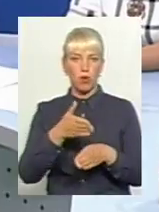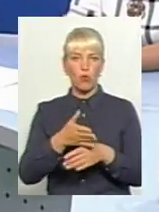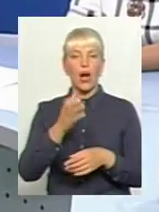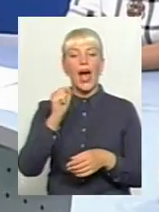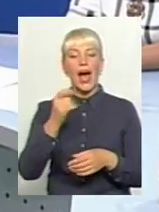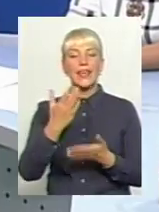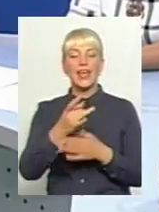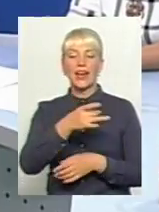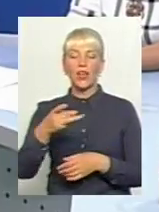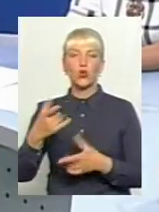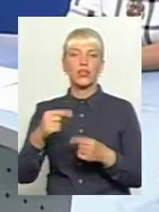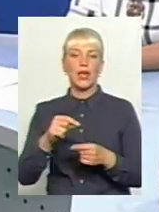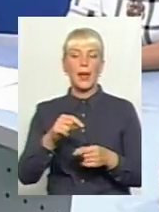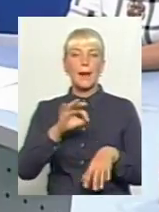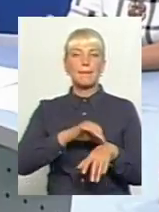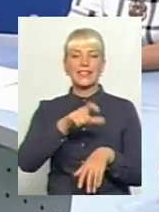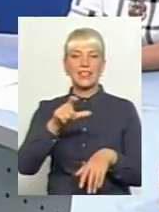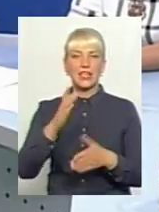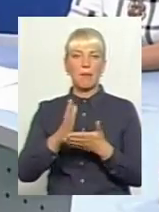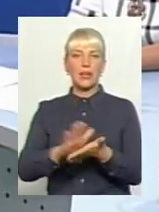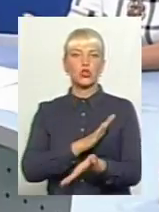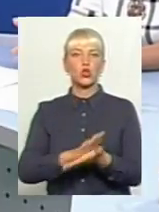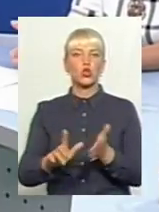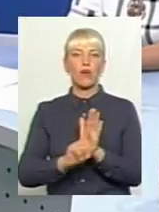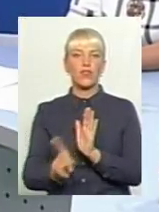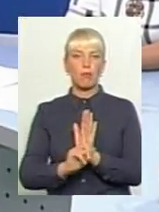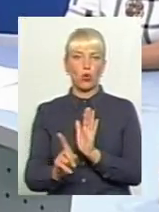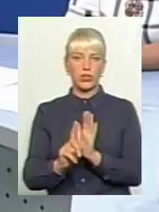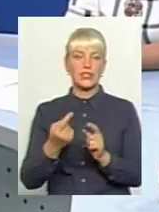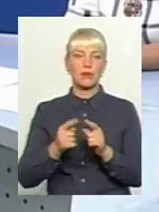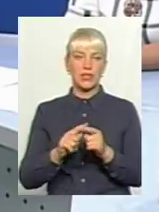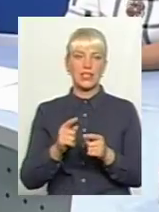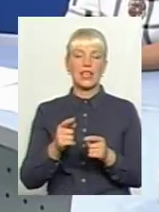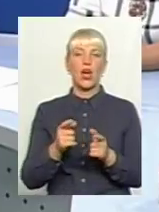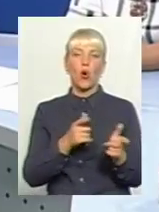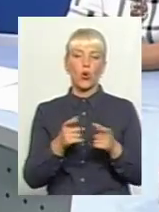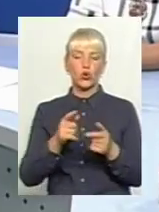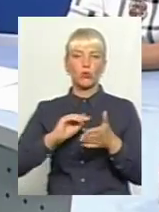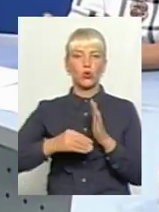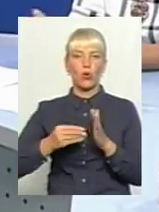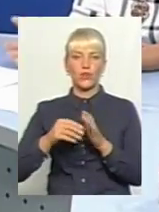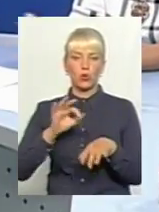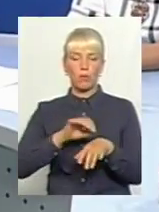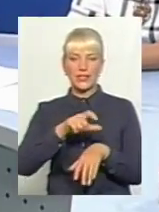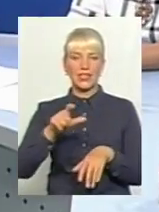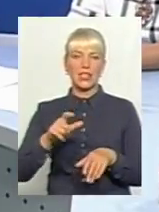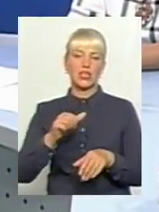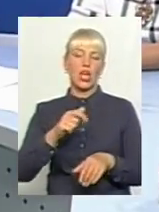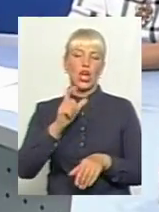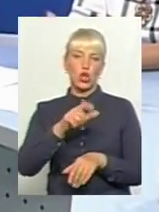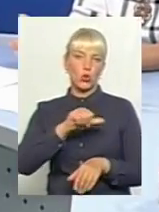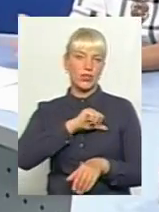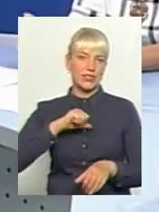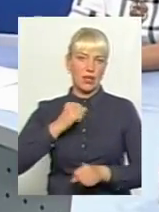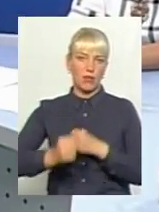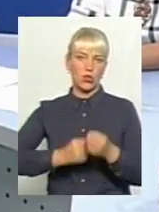а є райони, де пацієнти мають безкоштовний проїзд. Ми на це готуємо відповідні довідки пацієнтів, і пацієнти доїжджають